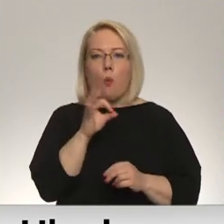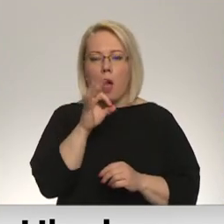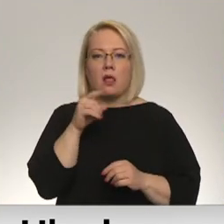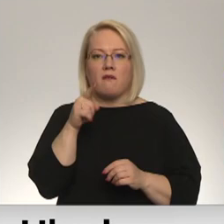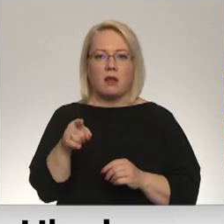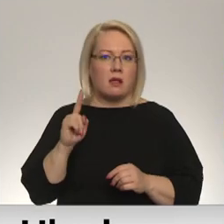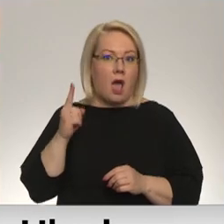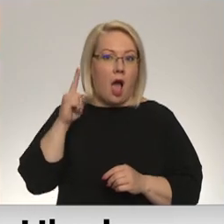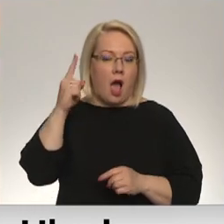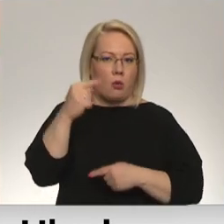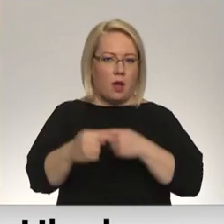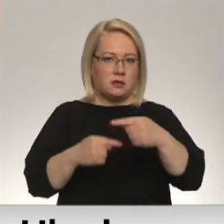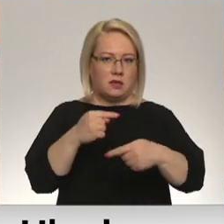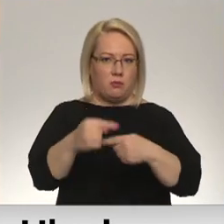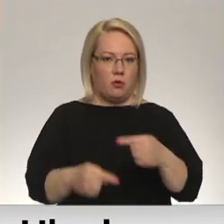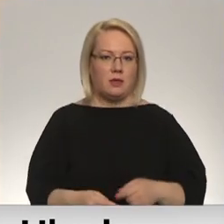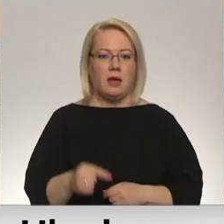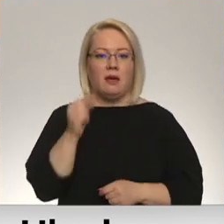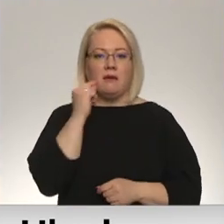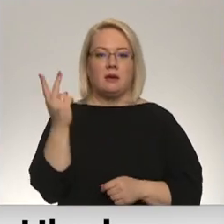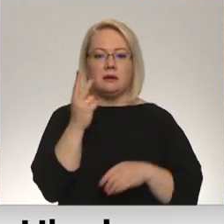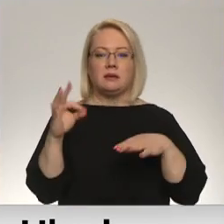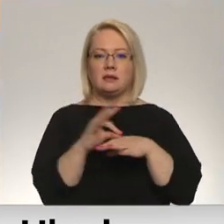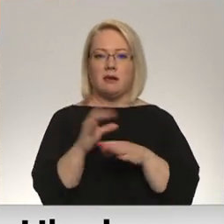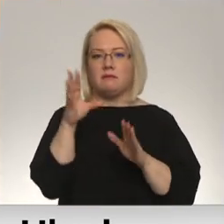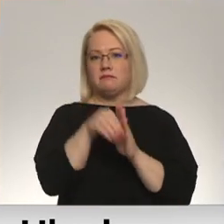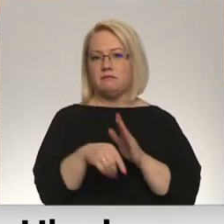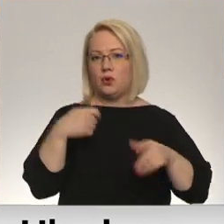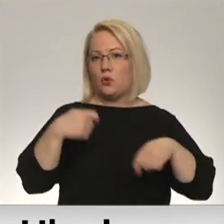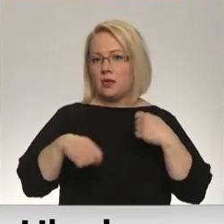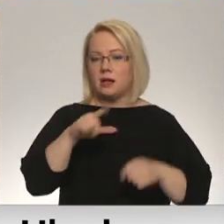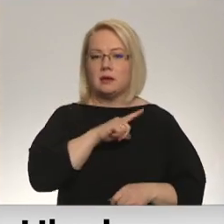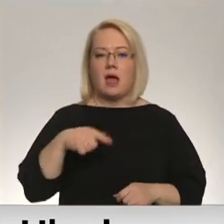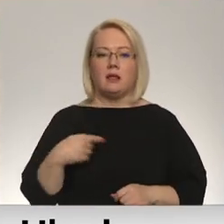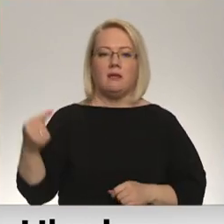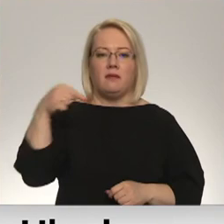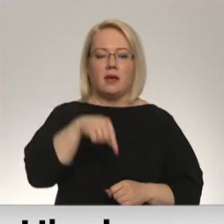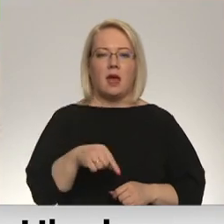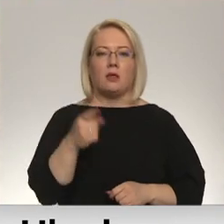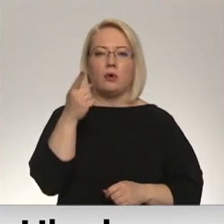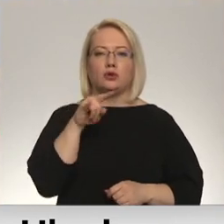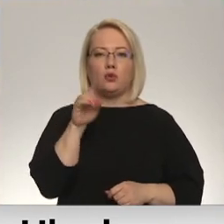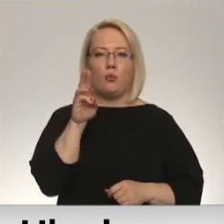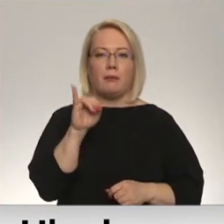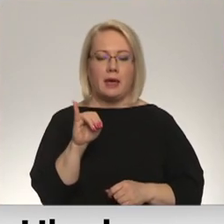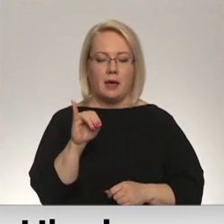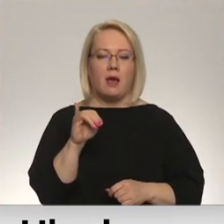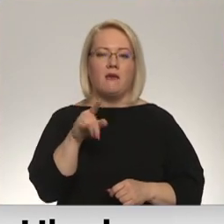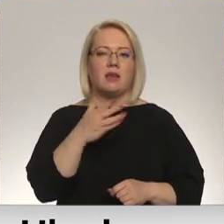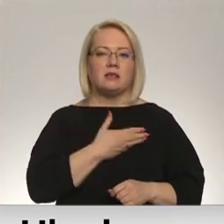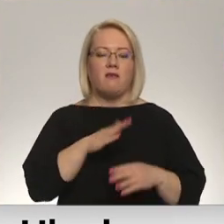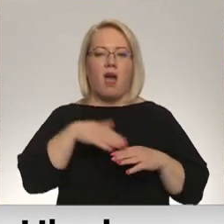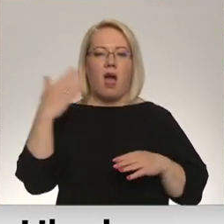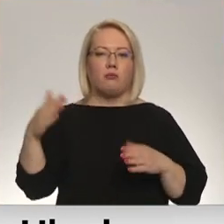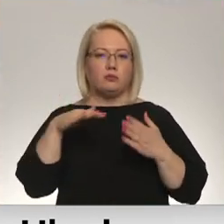tālu aizripot. Sergijs ar sievu šodien aktīvi iesaistās rotaļās. Viņi Latvijā ieradušies no sumiem. Tā kā dzīvojuši ārpus pilsētas,